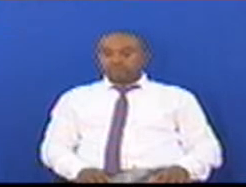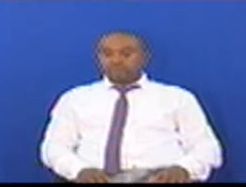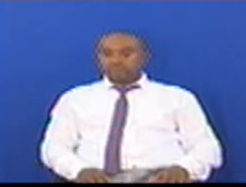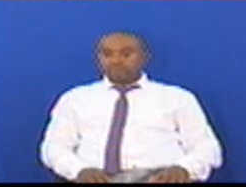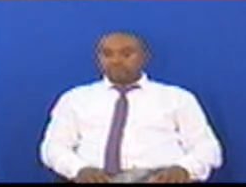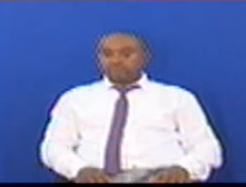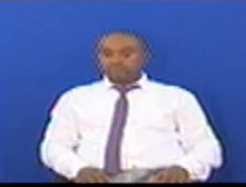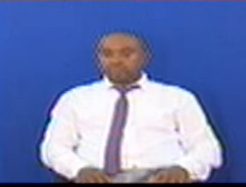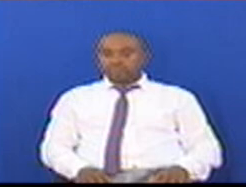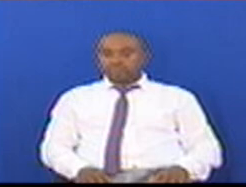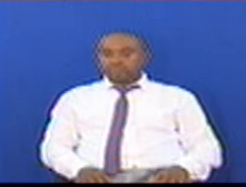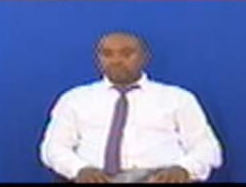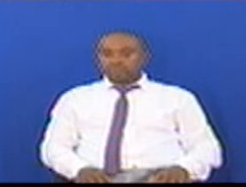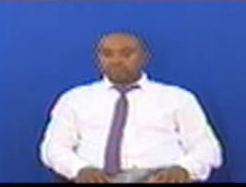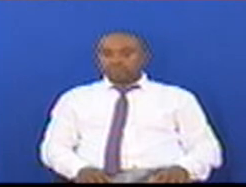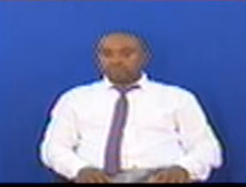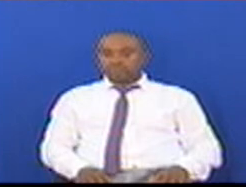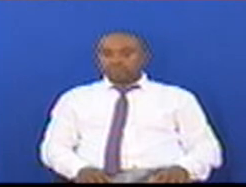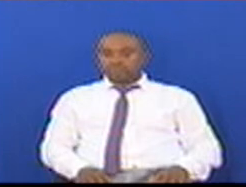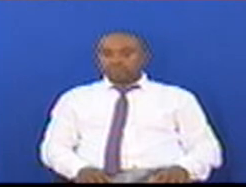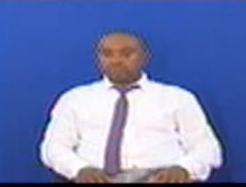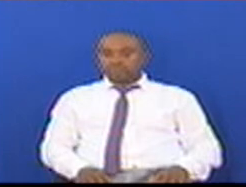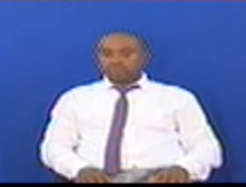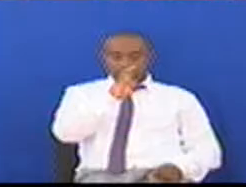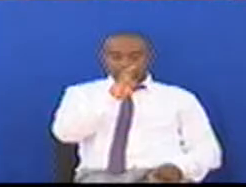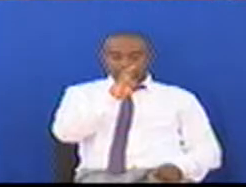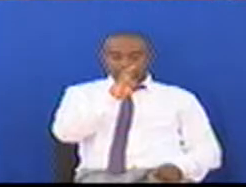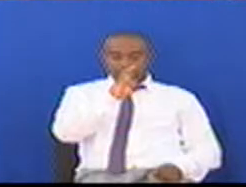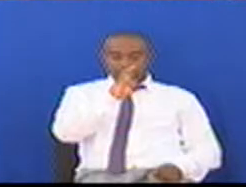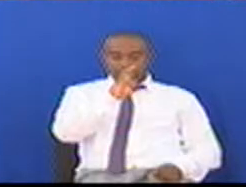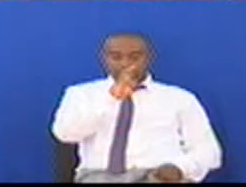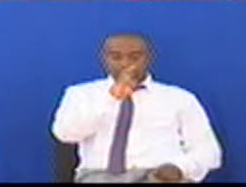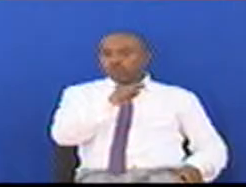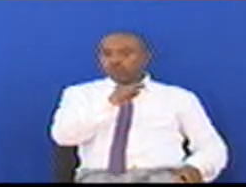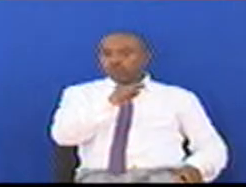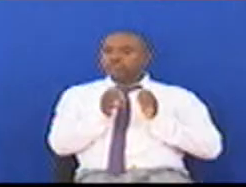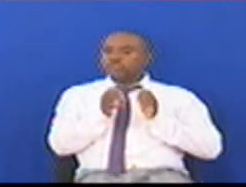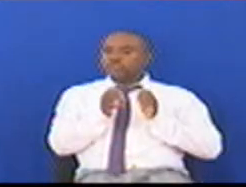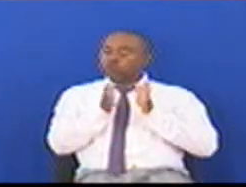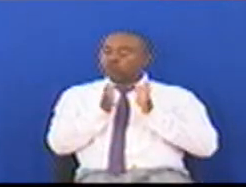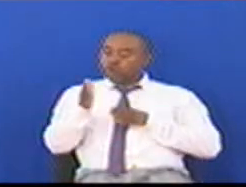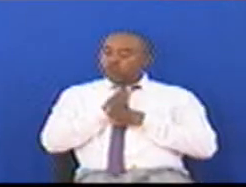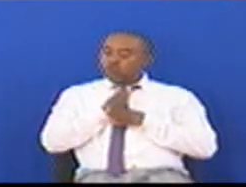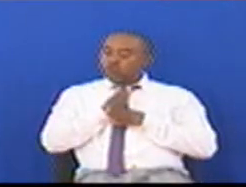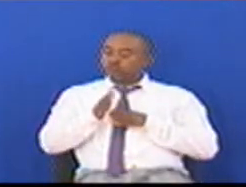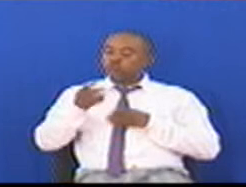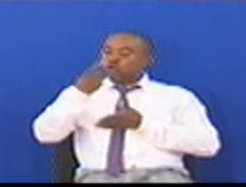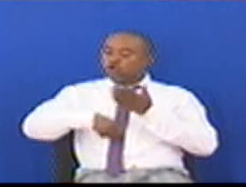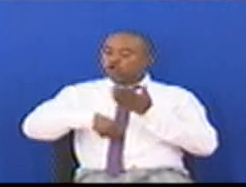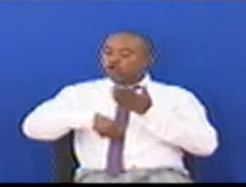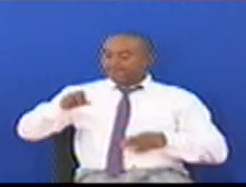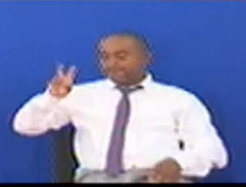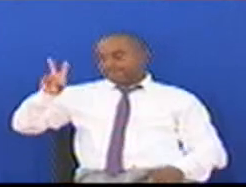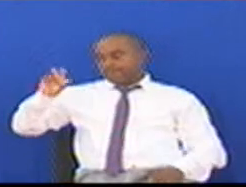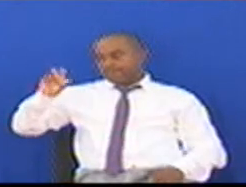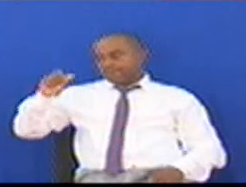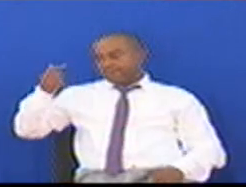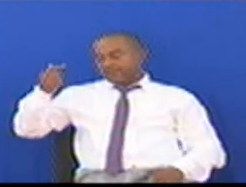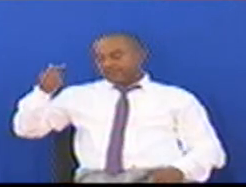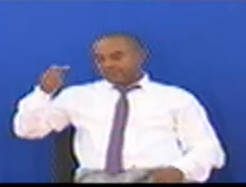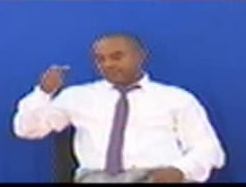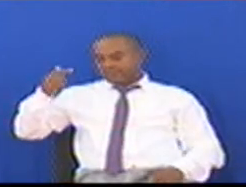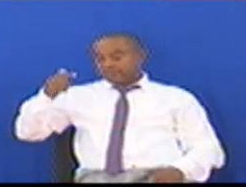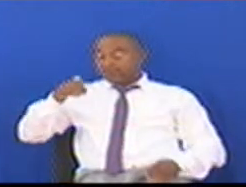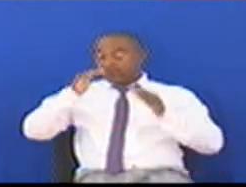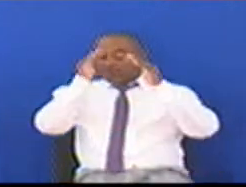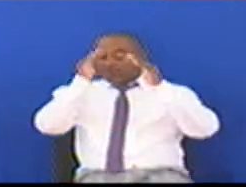Mimi Mwishimu Speaker Namieni Chukula VAT Tumebadilisha Mfumu Wa VAT